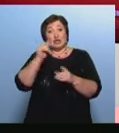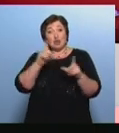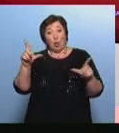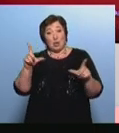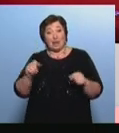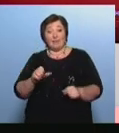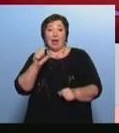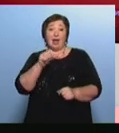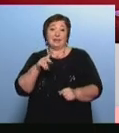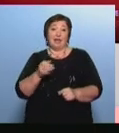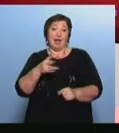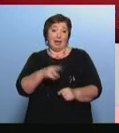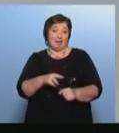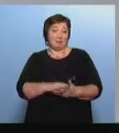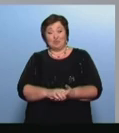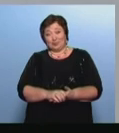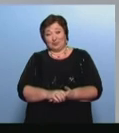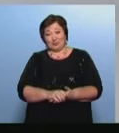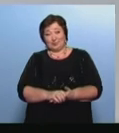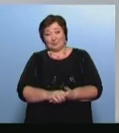Михаила Калашникова